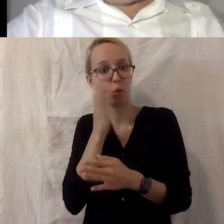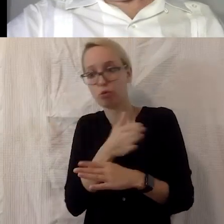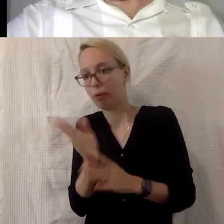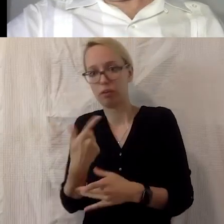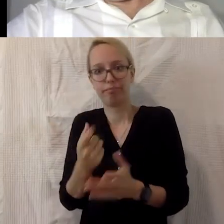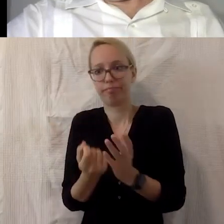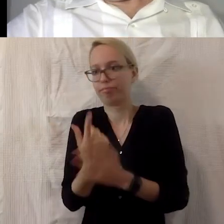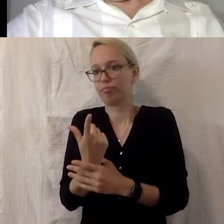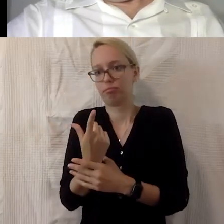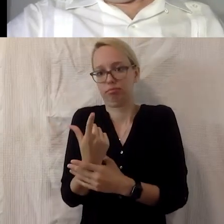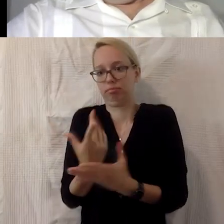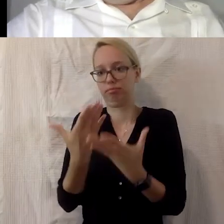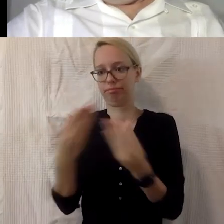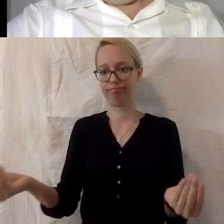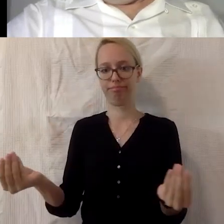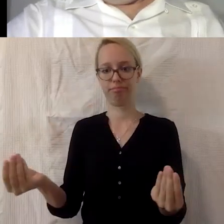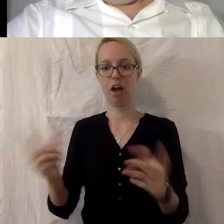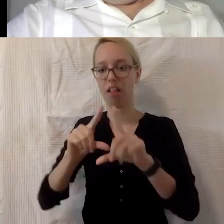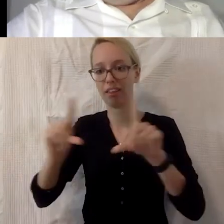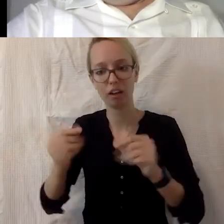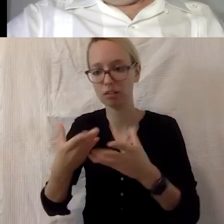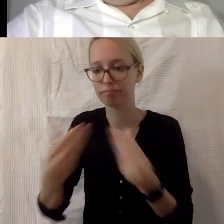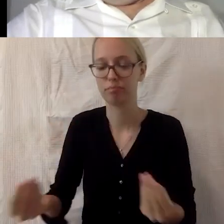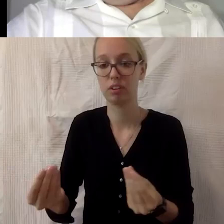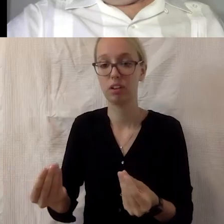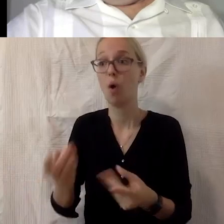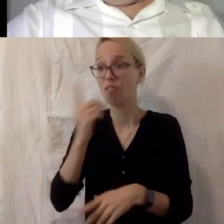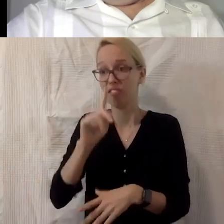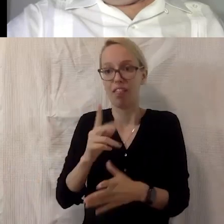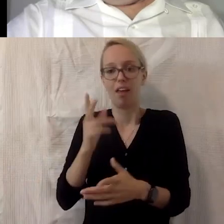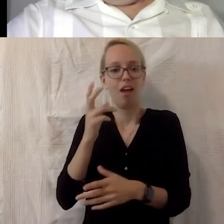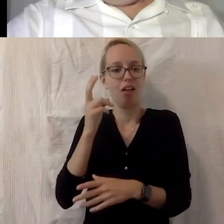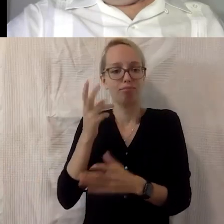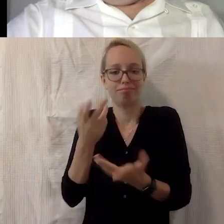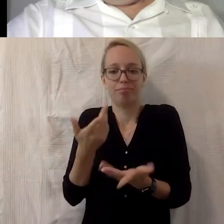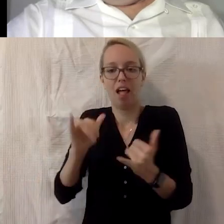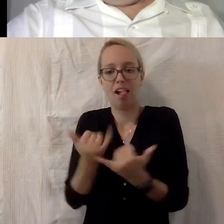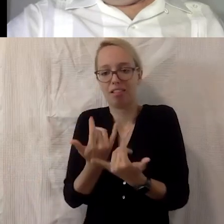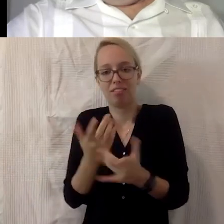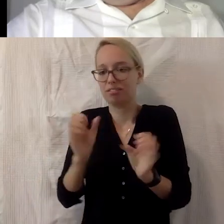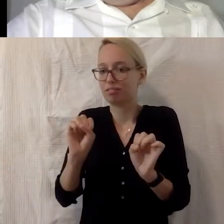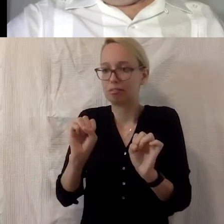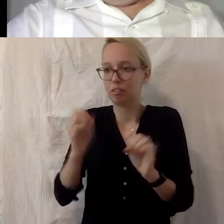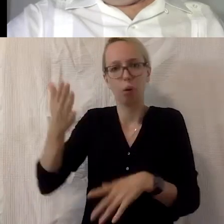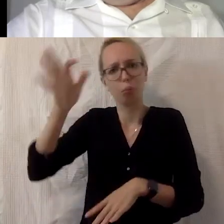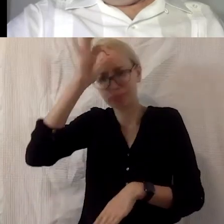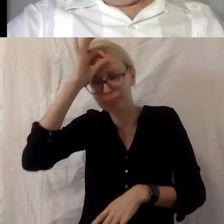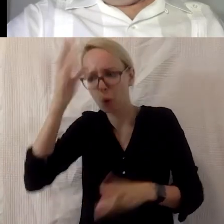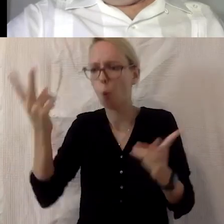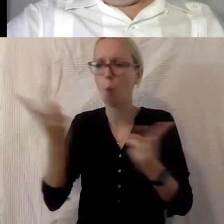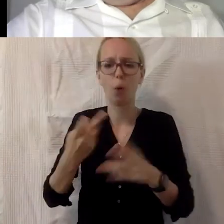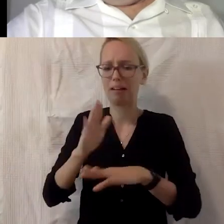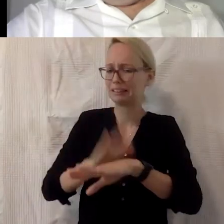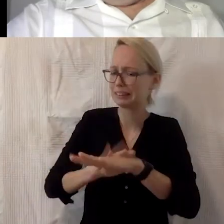haben, wo die vielleicht die Eltern keine Zeit haben, keine Technik haben, das schlichtweg vielleicht gar nicht wissen, dass man das machen muss, die gehen jetzt einfach nicht mehr in die